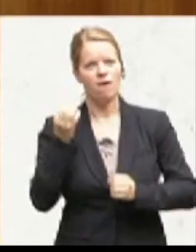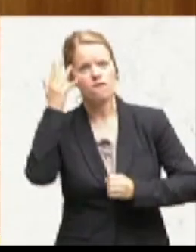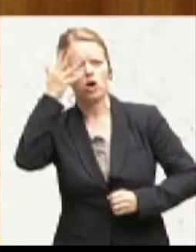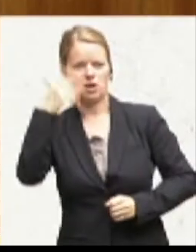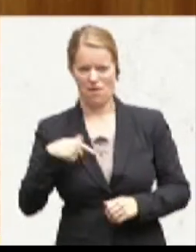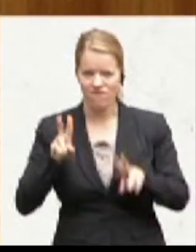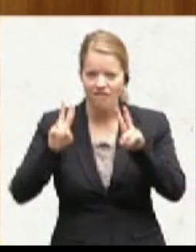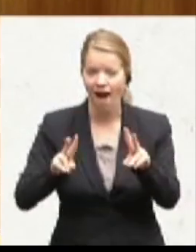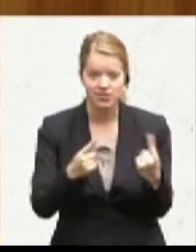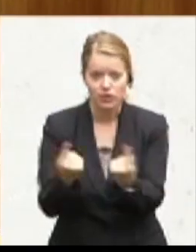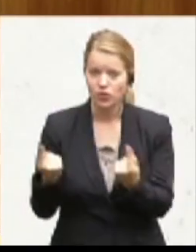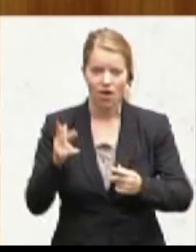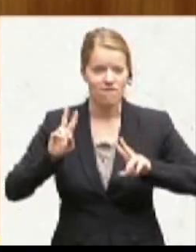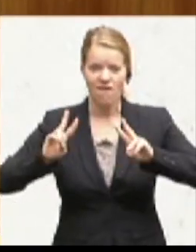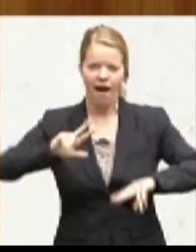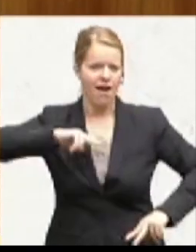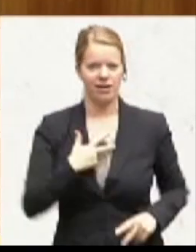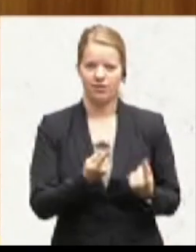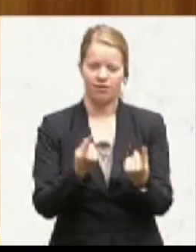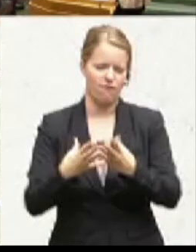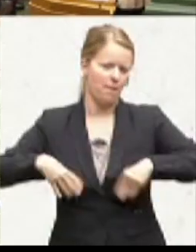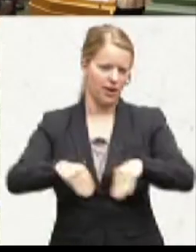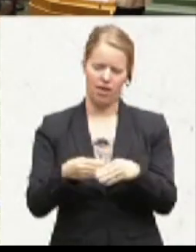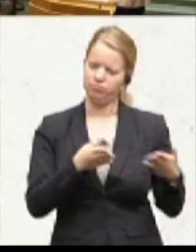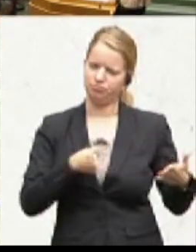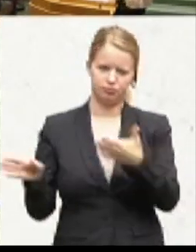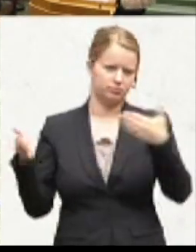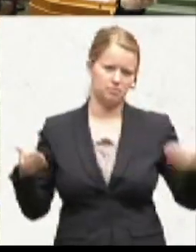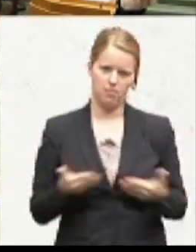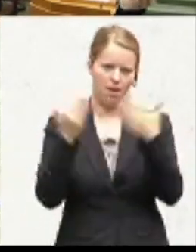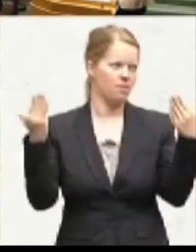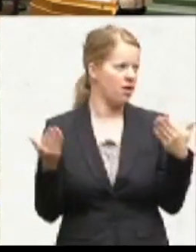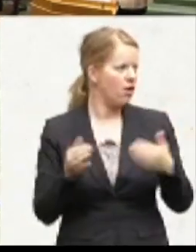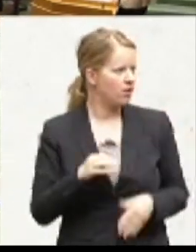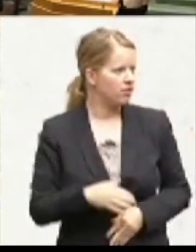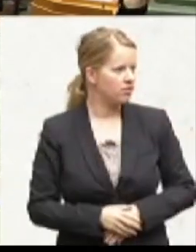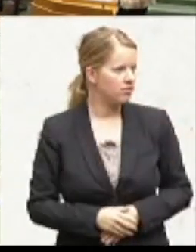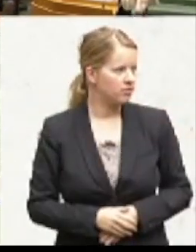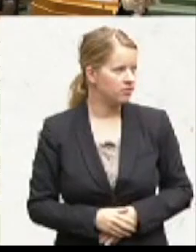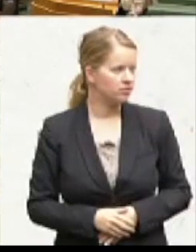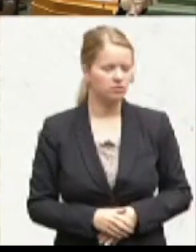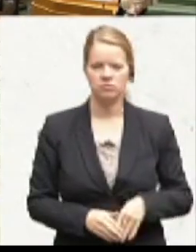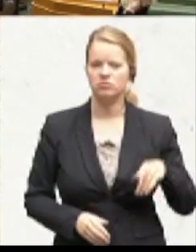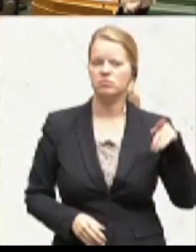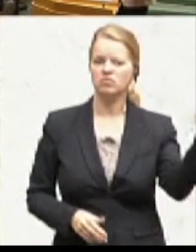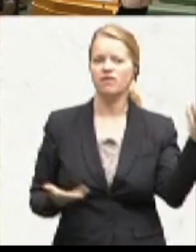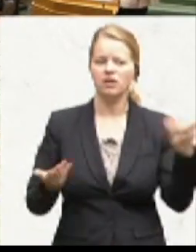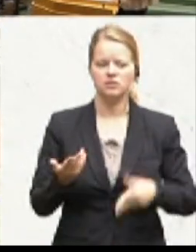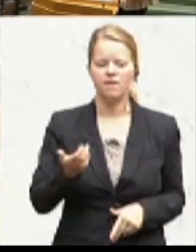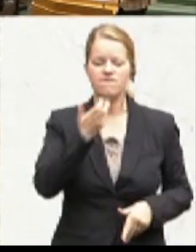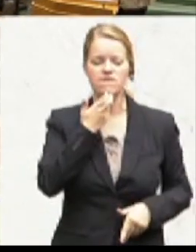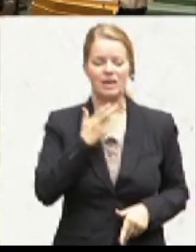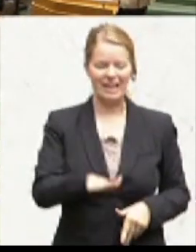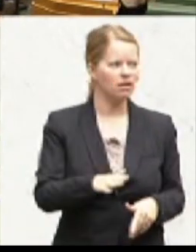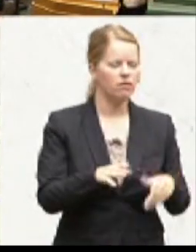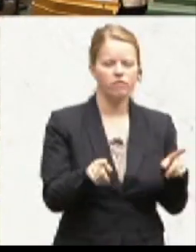Interessen der Kinder vorbeigeht. Für Sie sind Kinder nur ein Mittel zum Zweck. Nur ein Mittel für Frauen, damit Sie den Frauen ein Druckmittel in die Hand geben. Und das